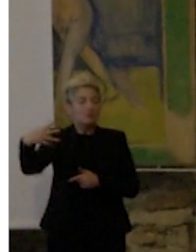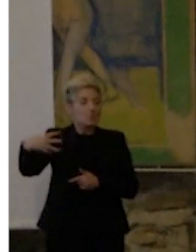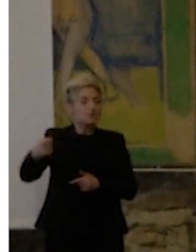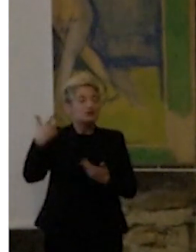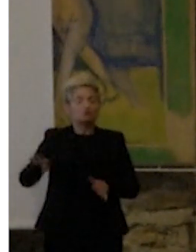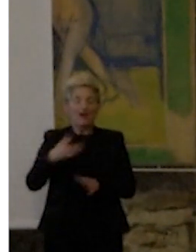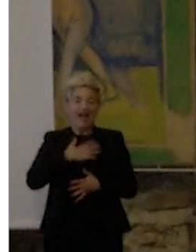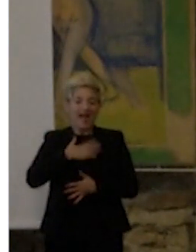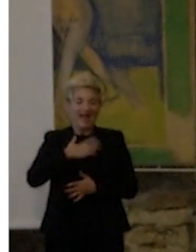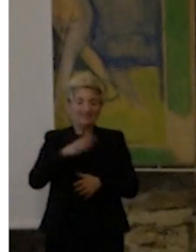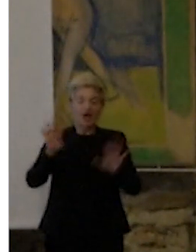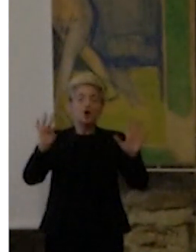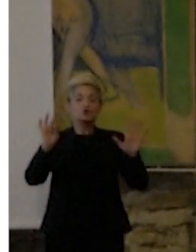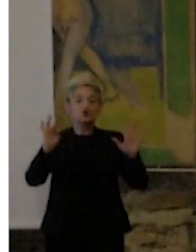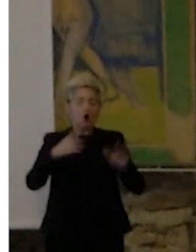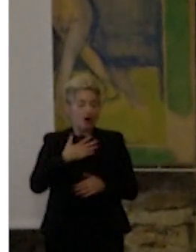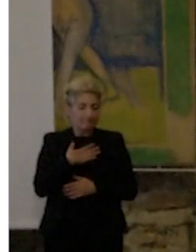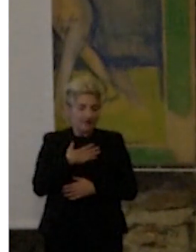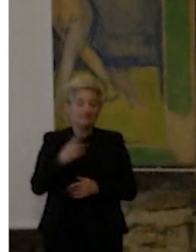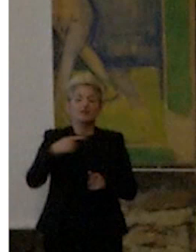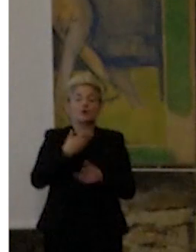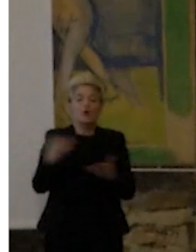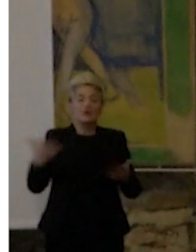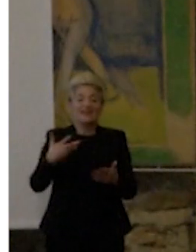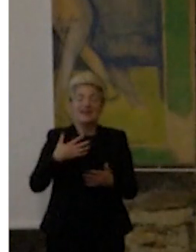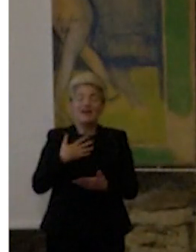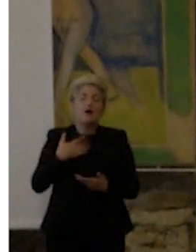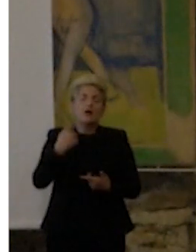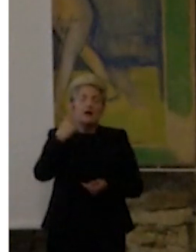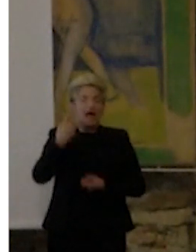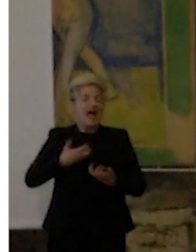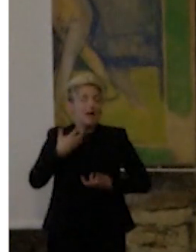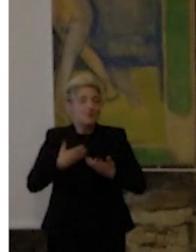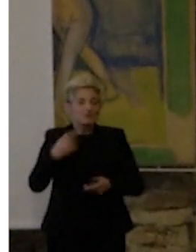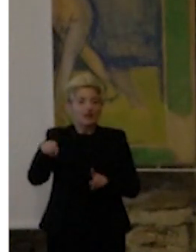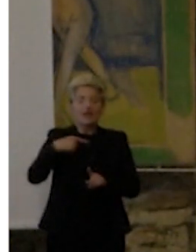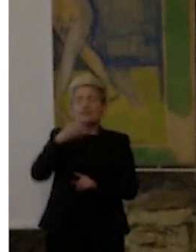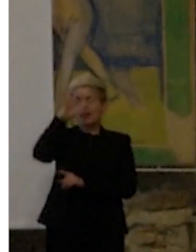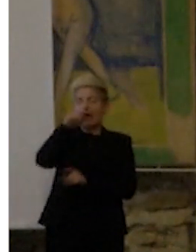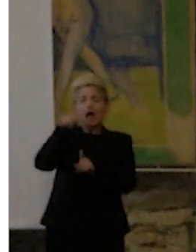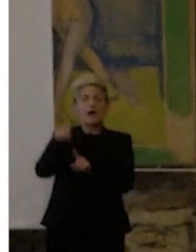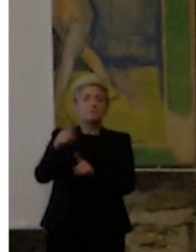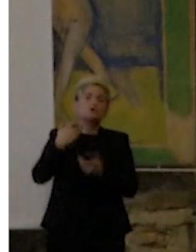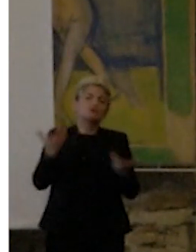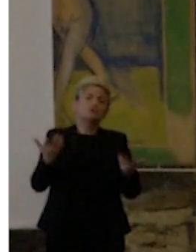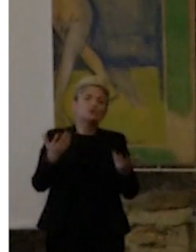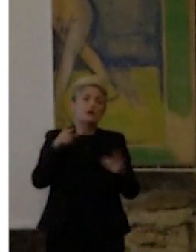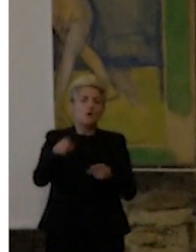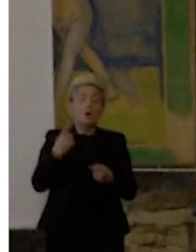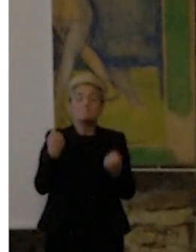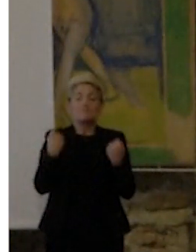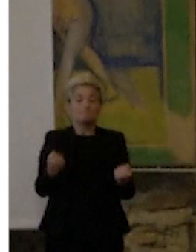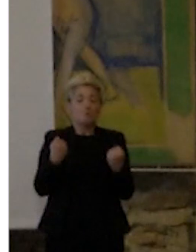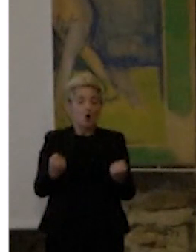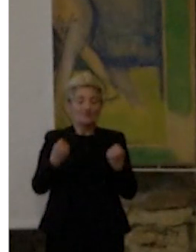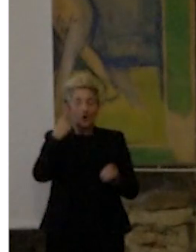ovviamente tutta la sua età, con tutta la sua emotività da mostrare. E lì si comprende, si capisce quanto potente sia il